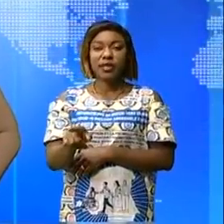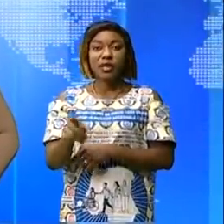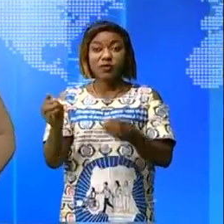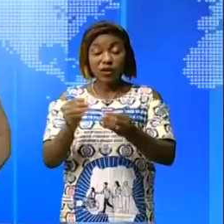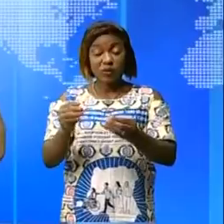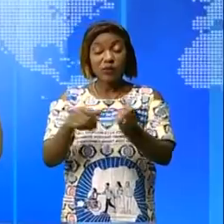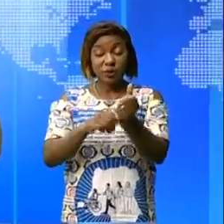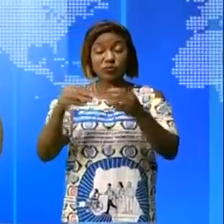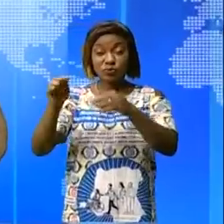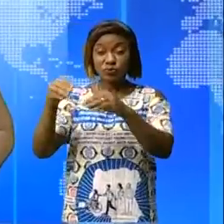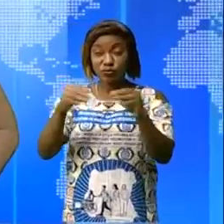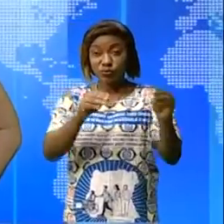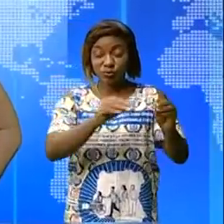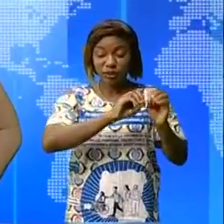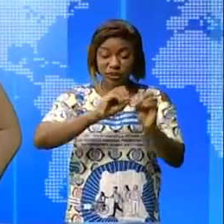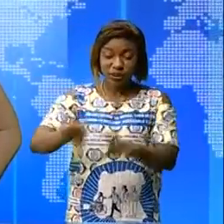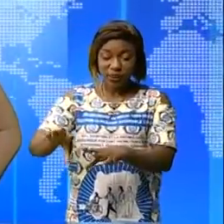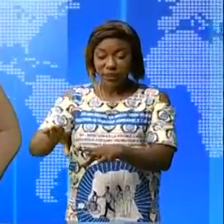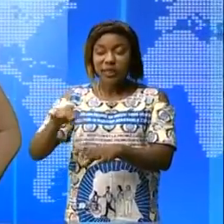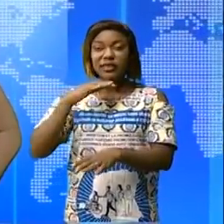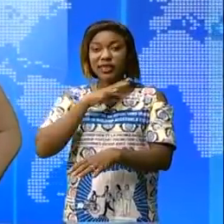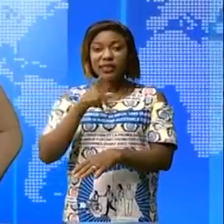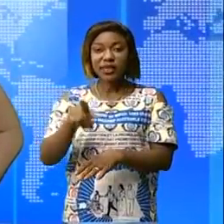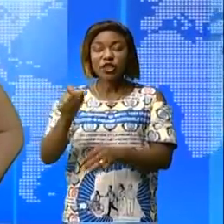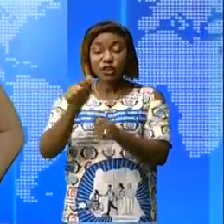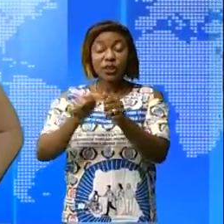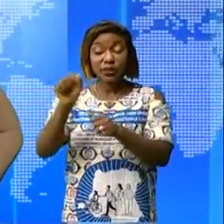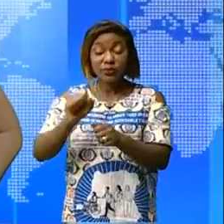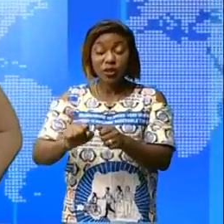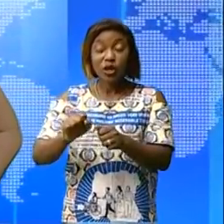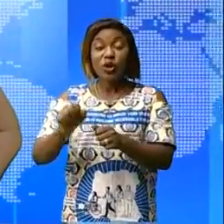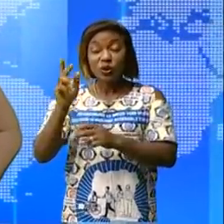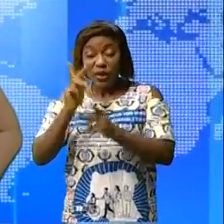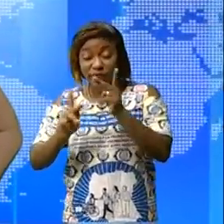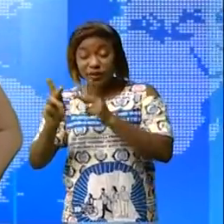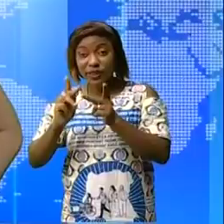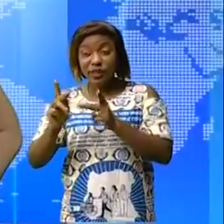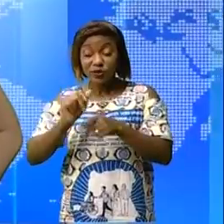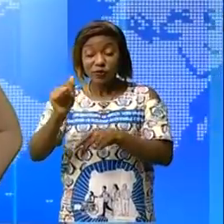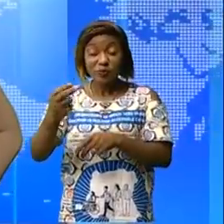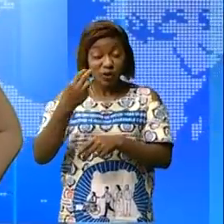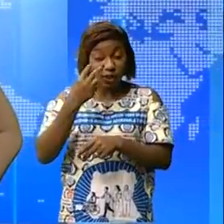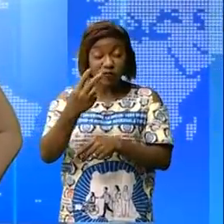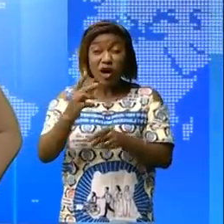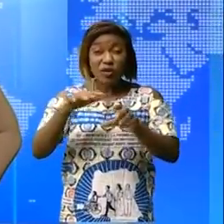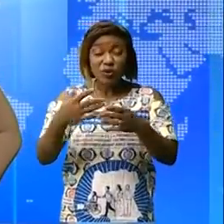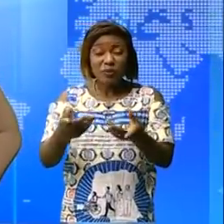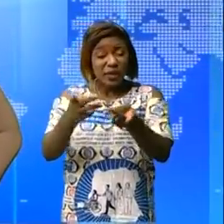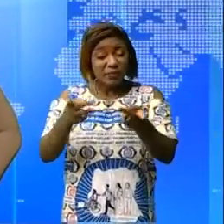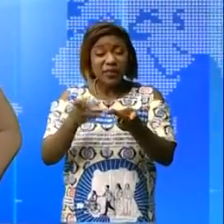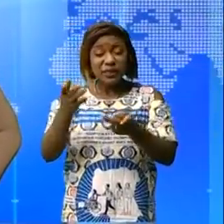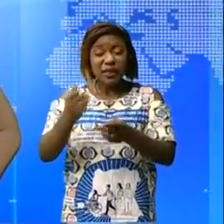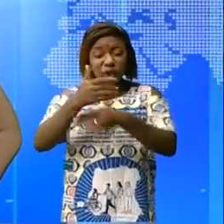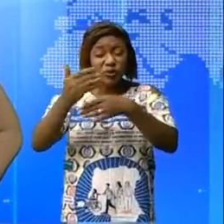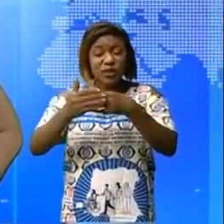et même de marché des circonstances qui se créent les week-ends notre consoeur Dada Shabani est allé faire le constat sur place pour